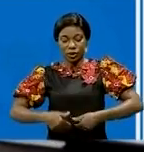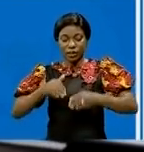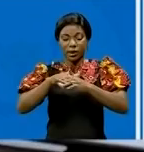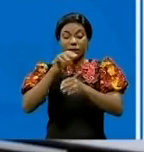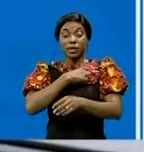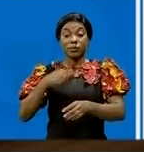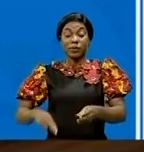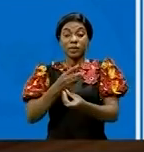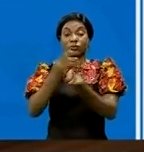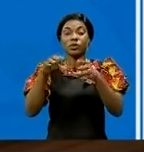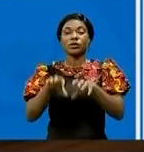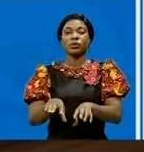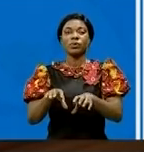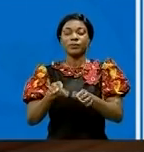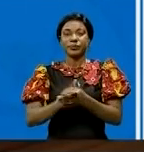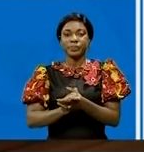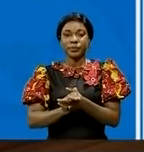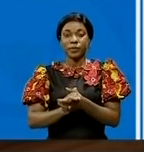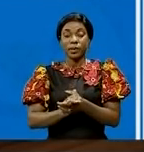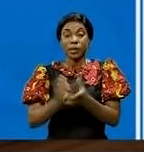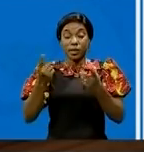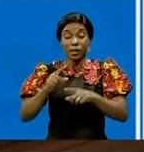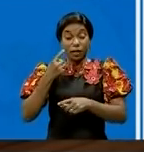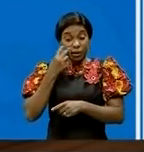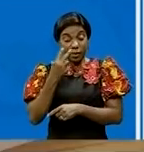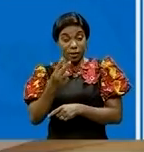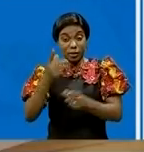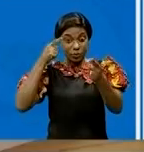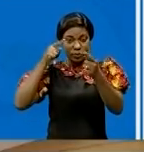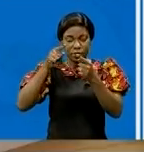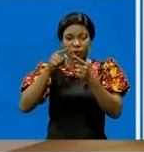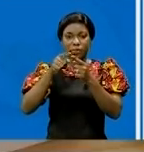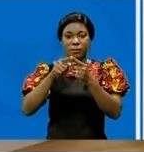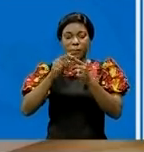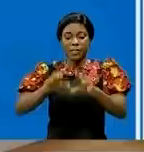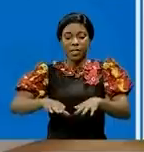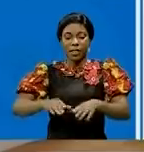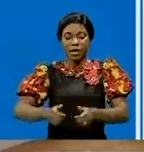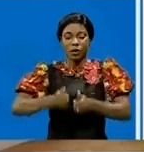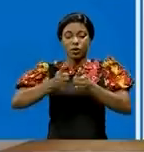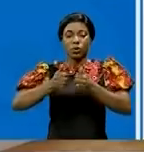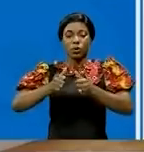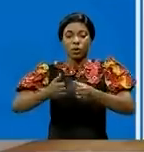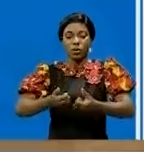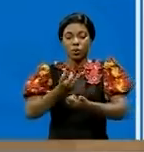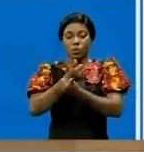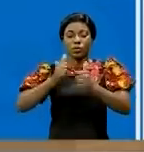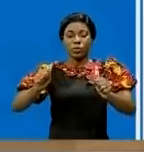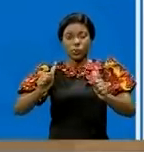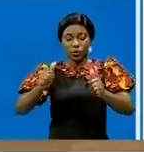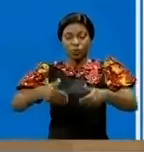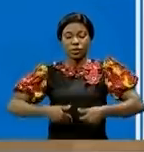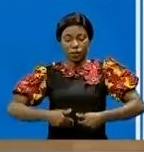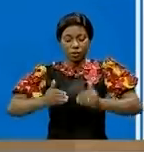démocratique du Congo. En vue de rencontrer l'objectif de l'autonomisation de jeunes poursuivi par le président de la